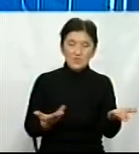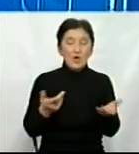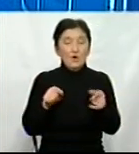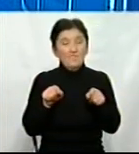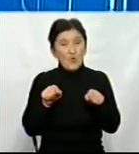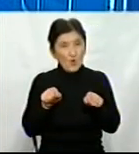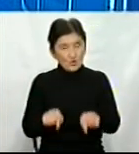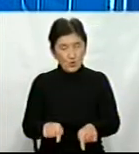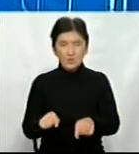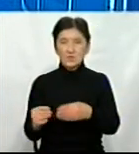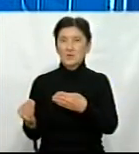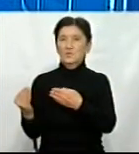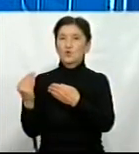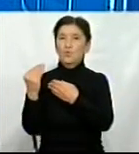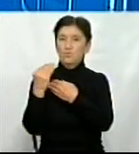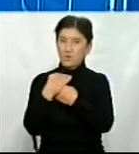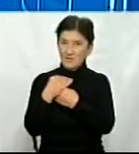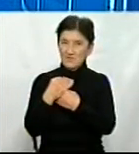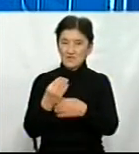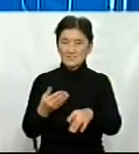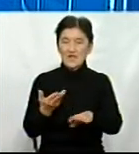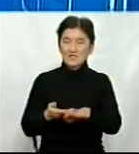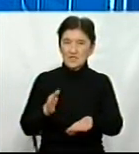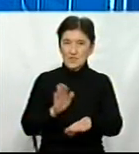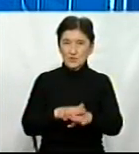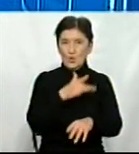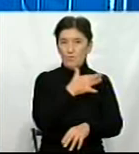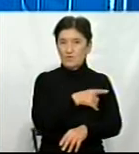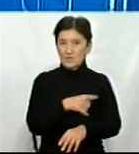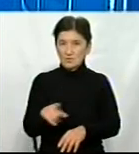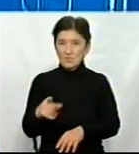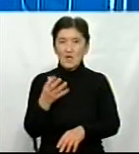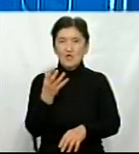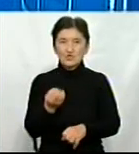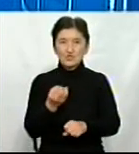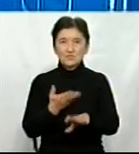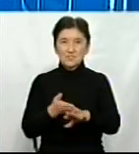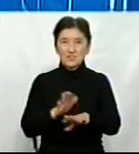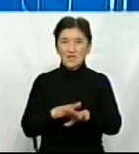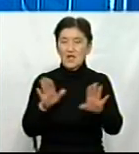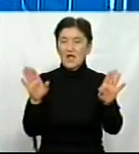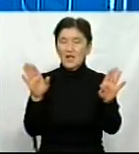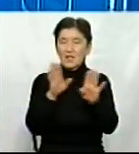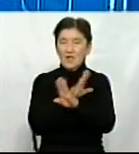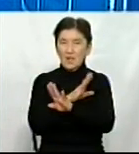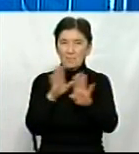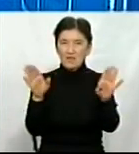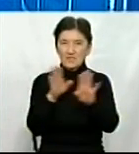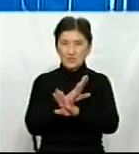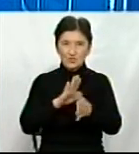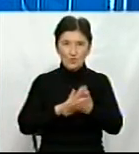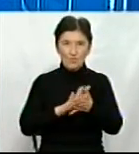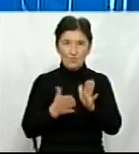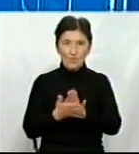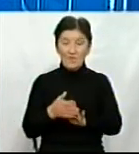додавилося до цього складного періоду карантину, додавилися ще складні кліматичні умови, які, як погода в